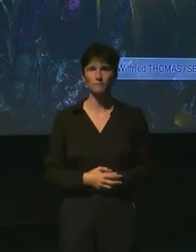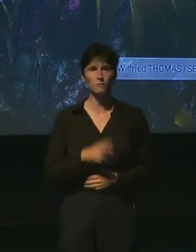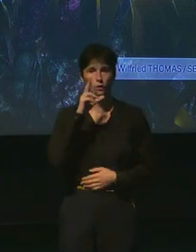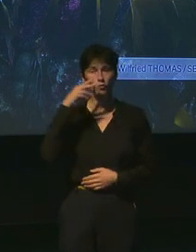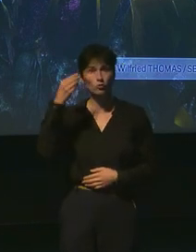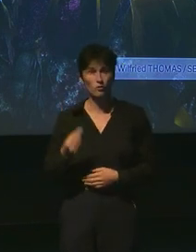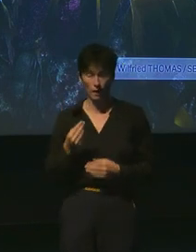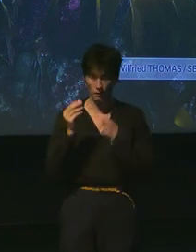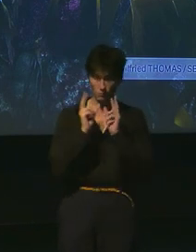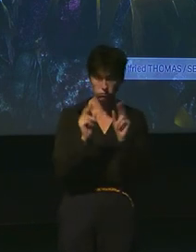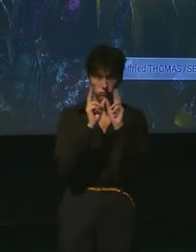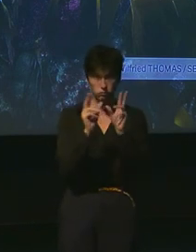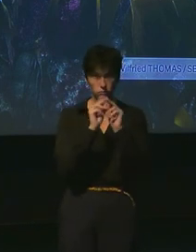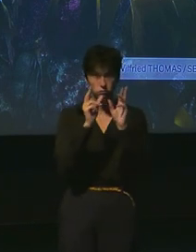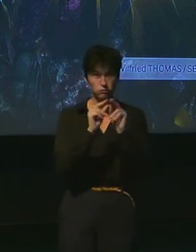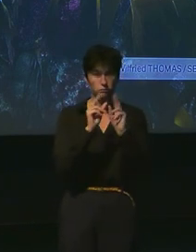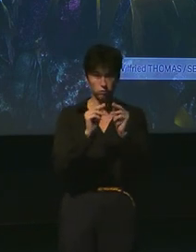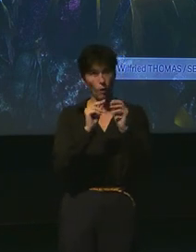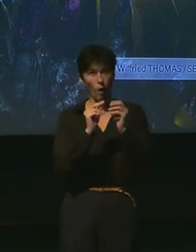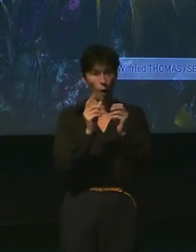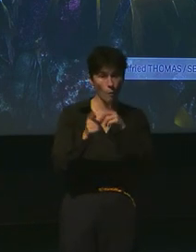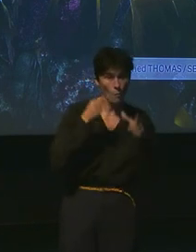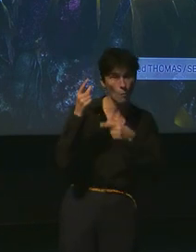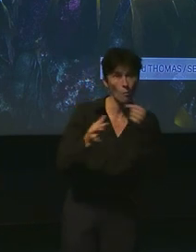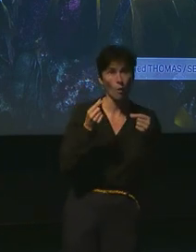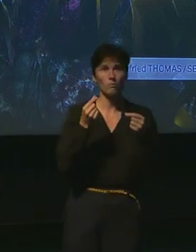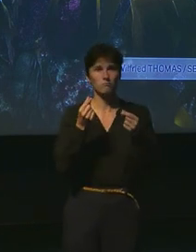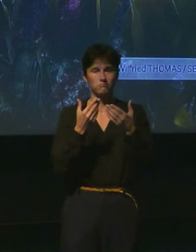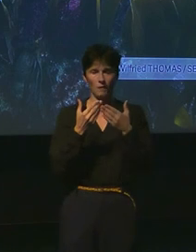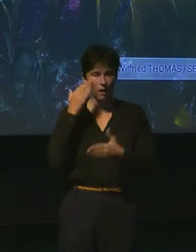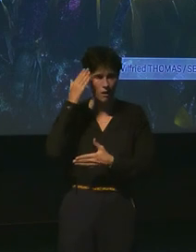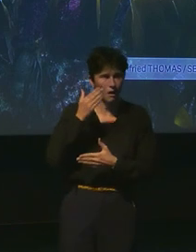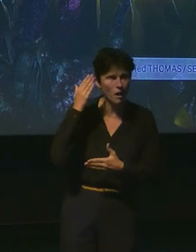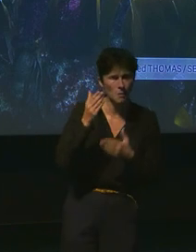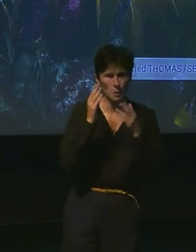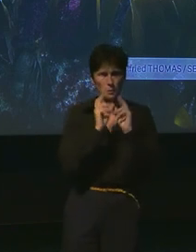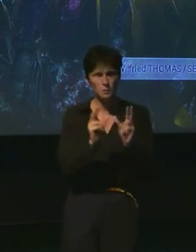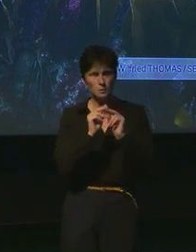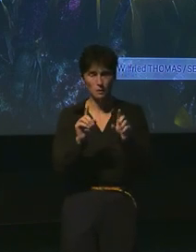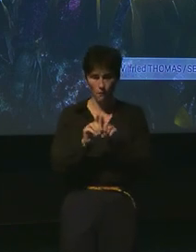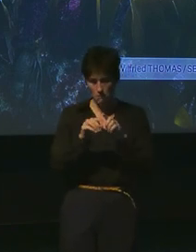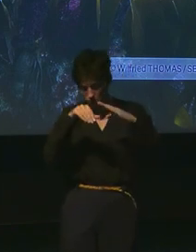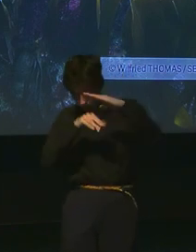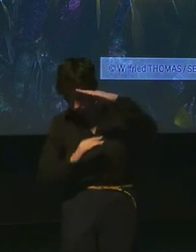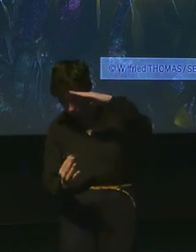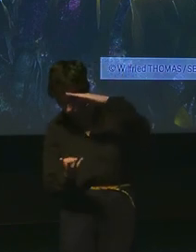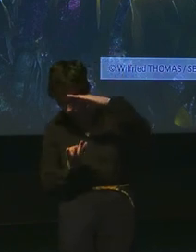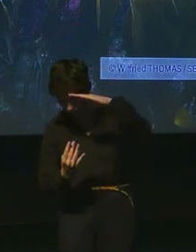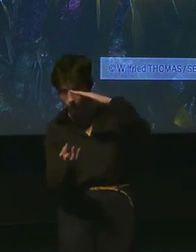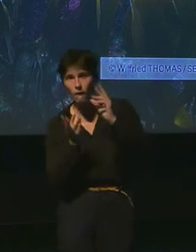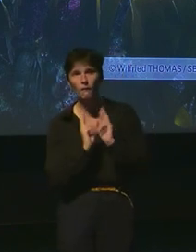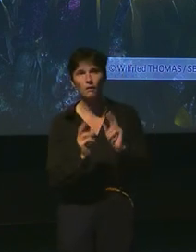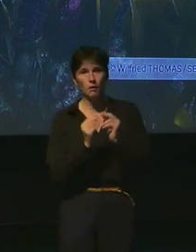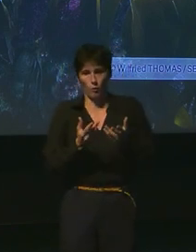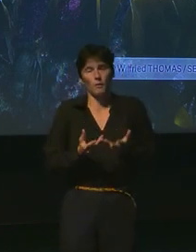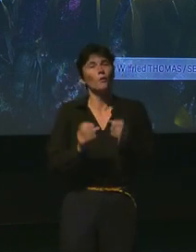descriptions de la faune, de la flore sous-marine aussi, et des recherches sous-marines en materne. On dirait maintenant les ressources